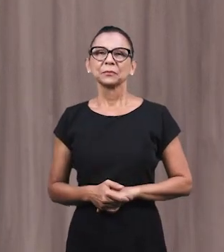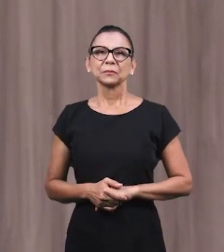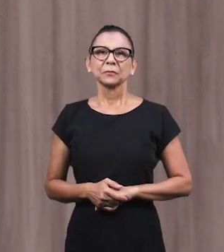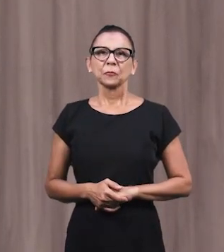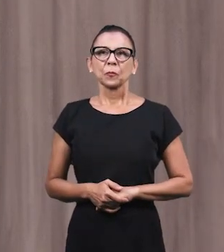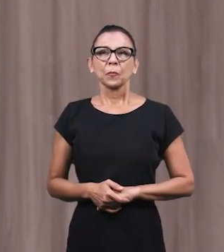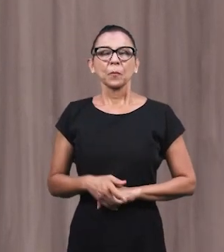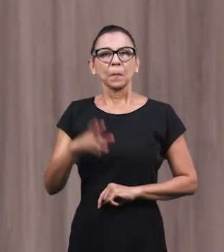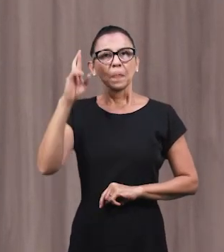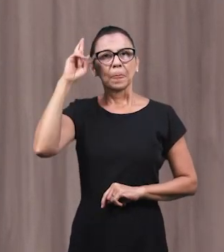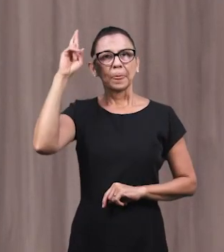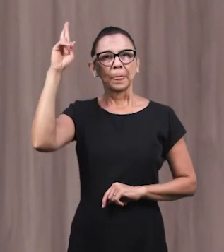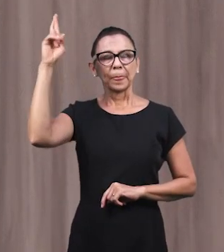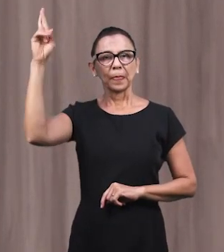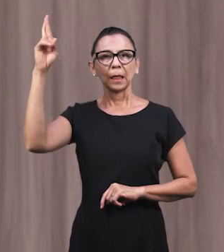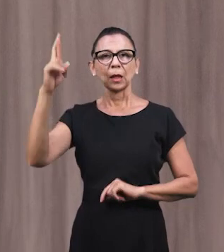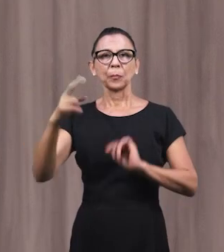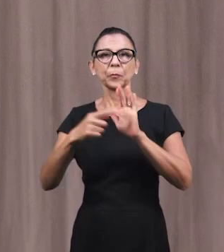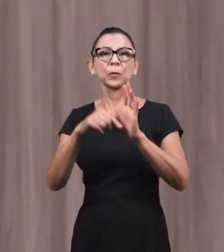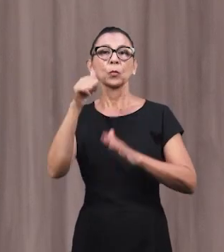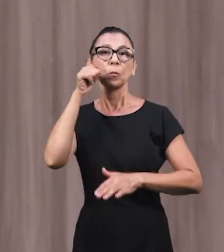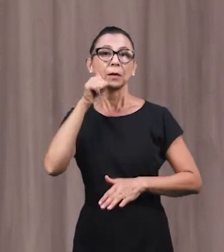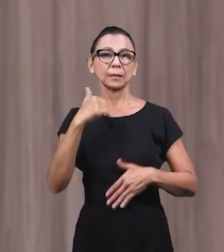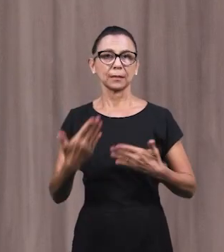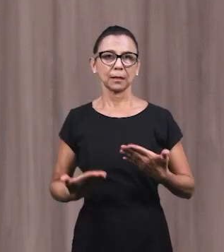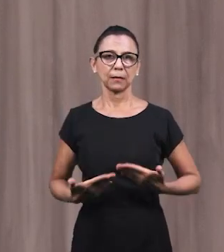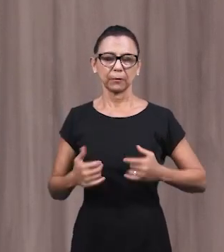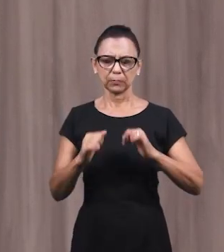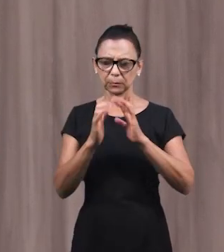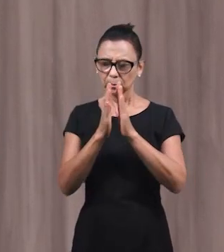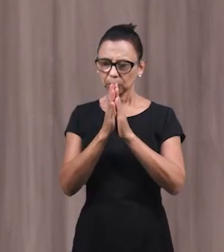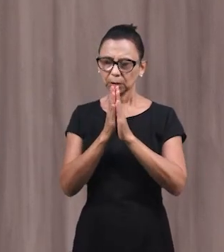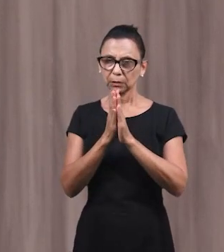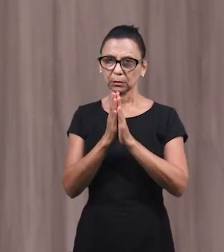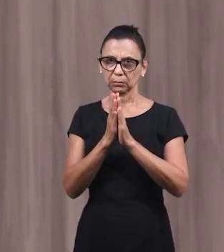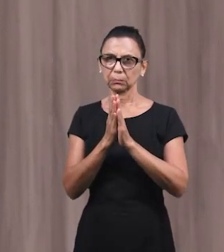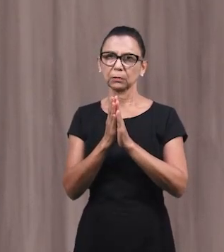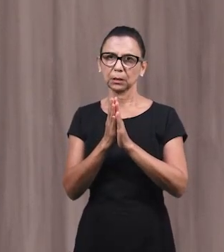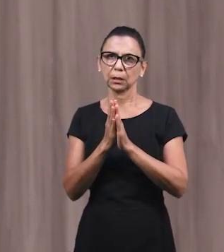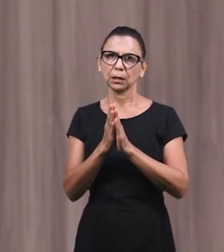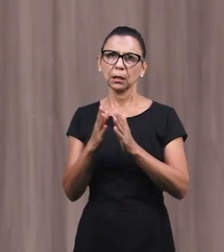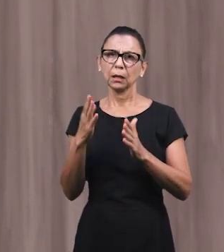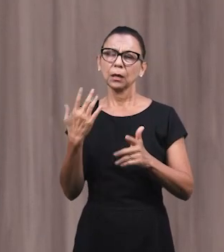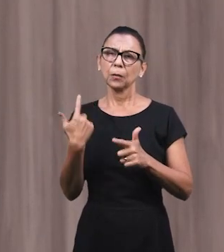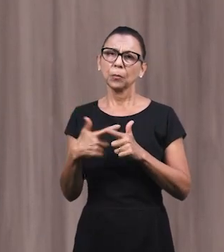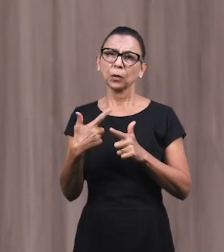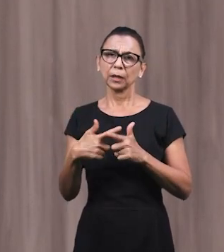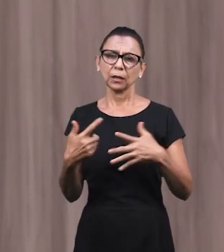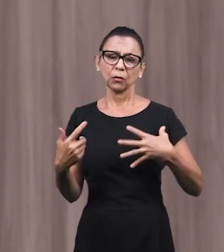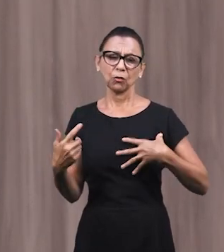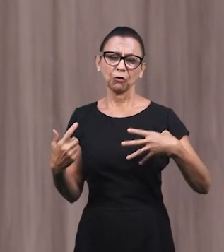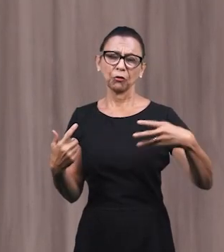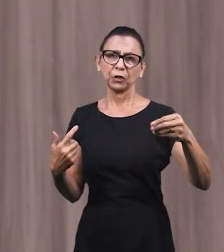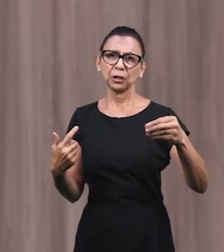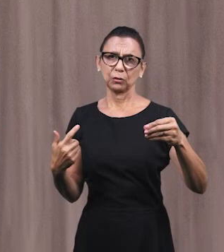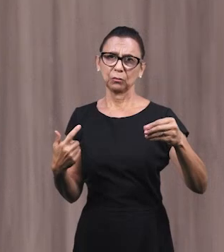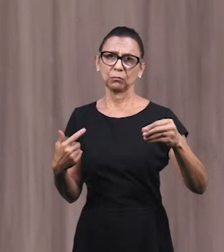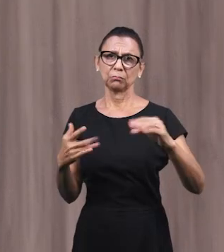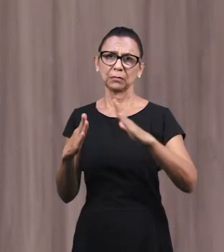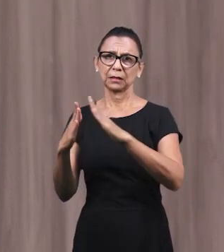Показал Слугу Одну Она В молитве О Сыне Своем Который Ушел Из Дома